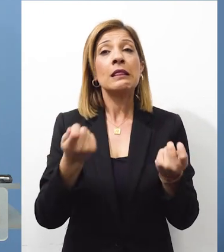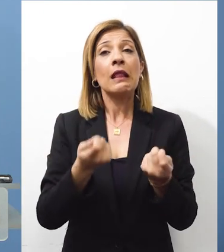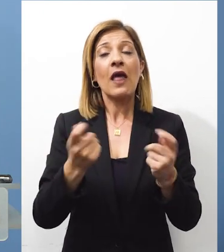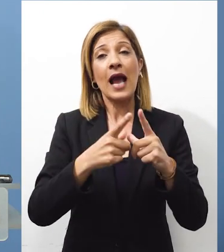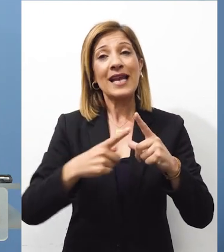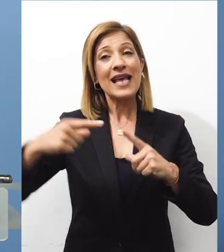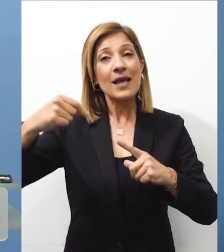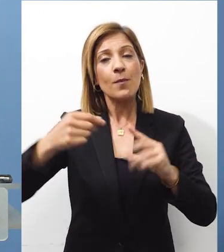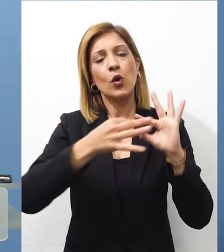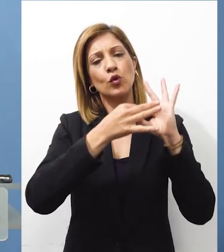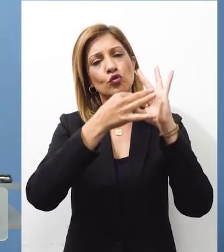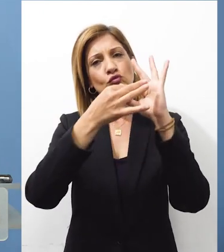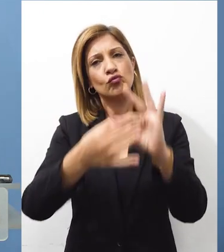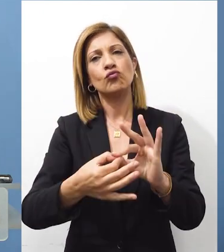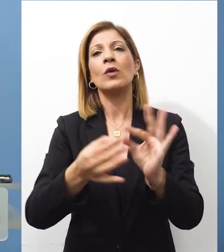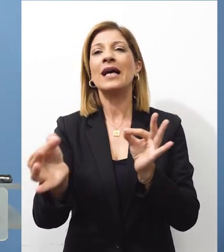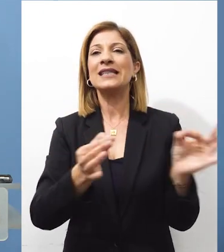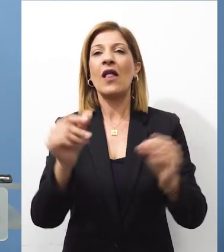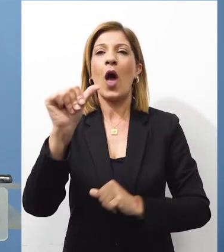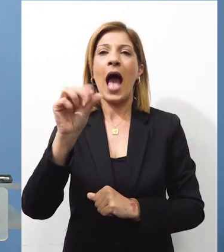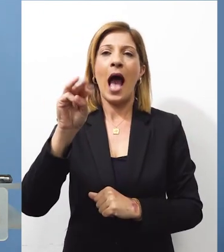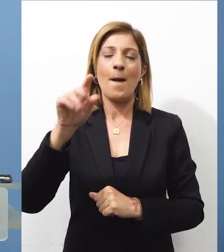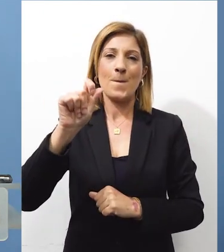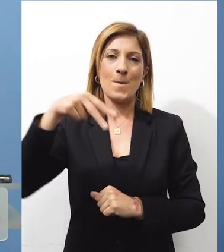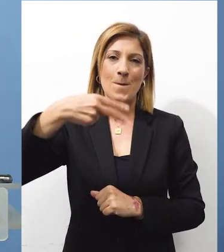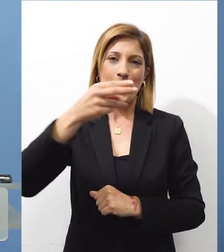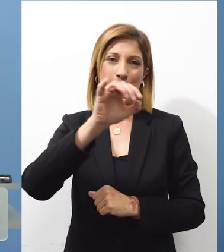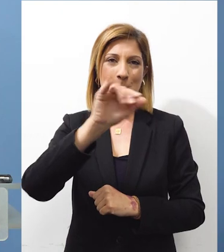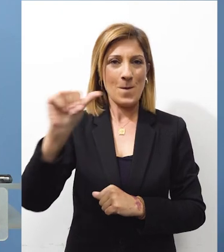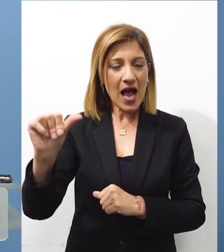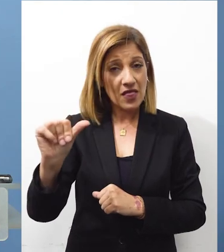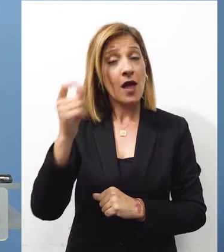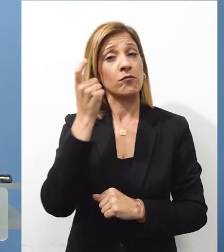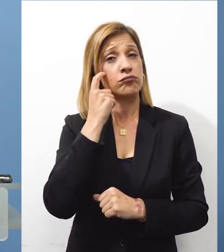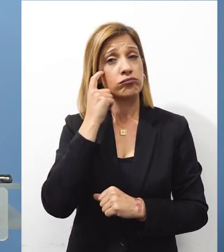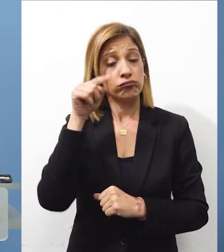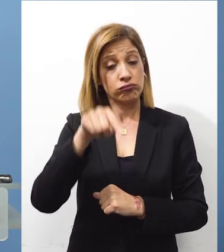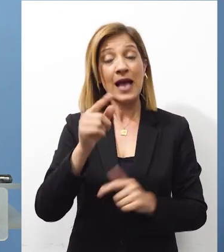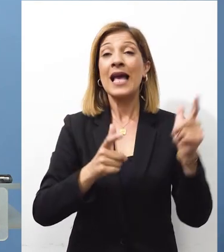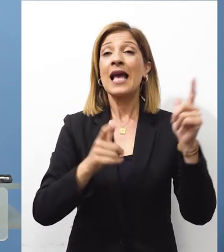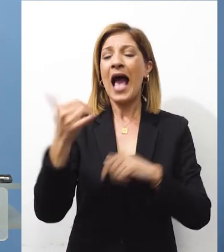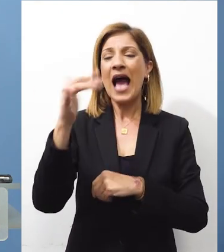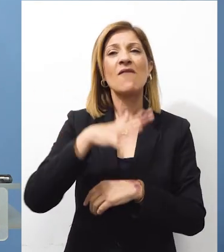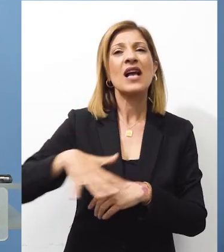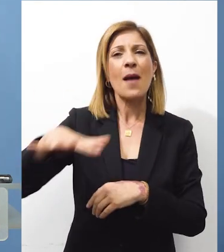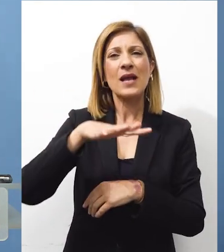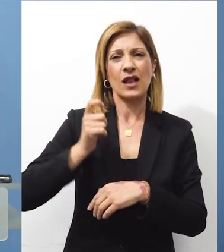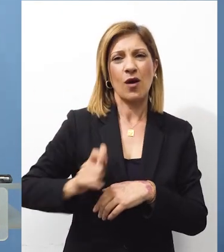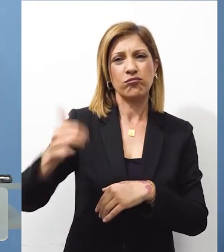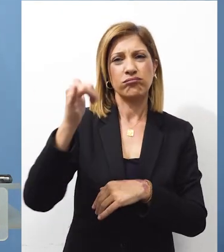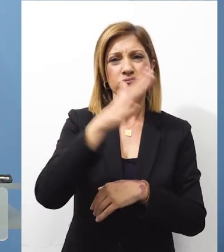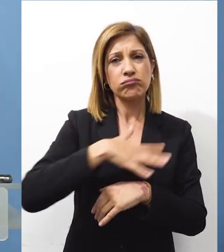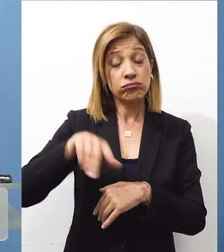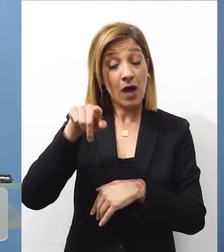για την συνέχιση της εφαρμογής του σχέδιου Αμάλθια. Όπως είναι γνωστά τα Ηνωμένα Αραβικά Εμμυράτα, ο ρόλος τους